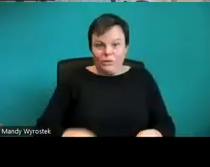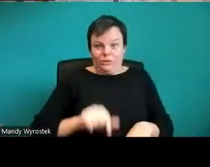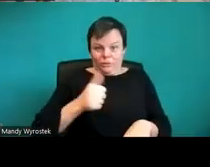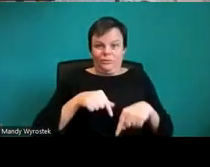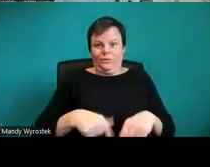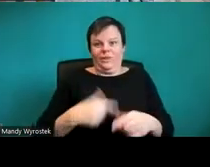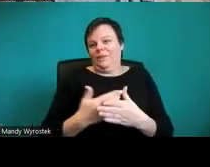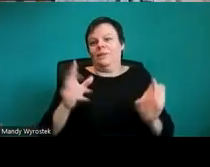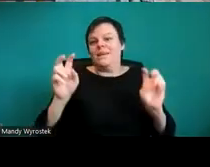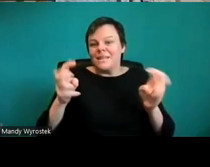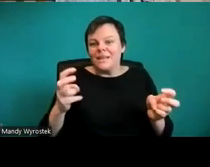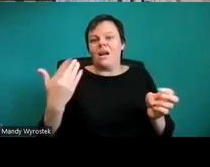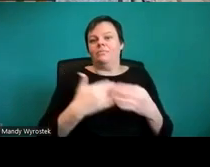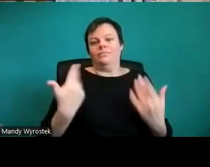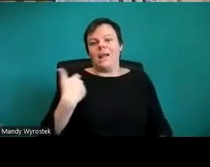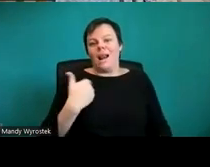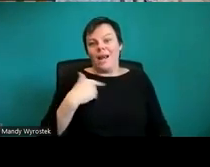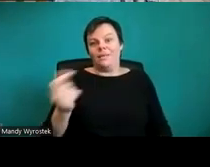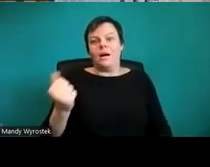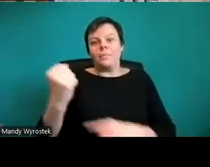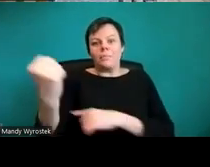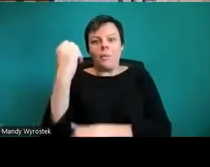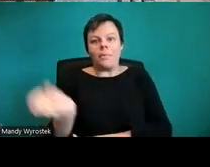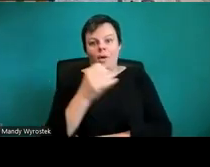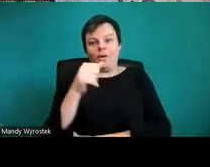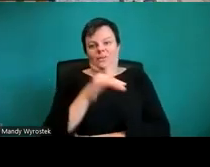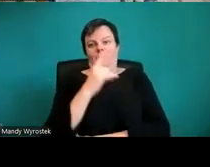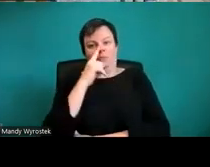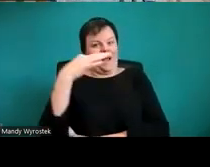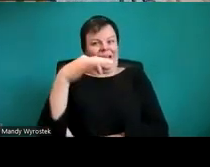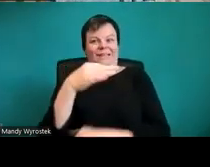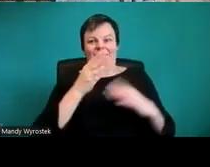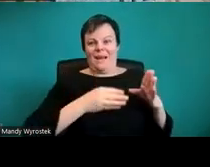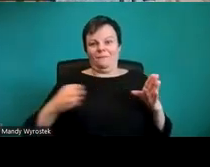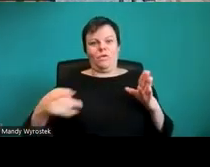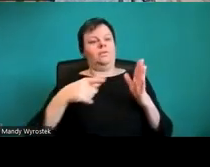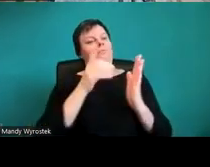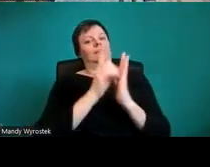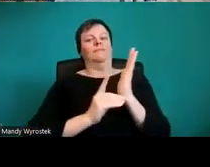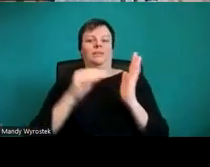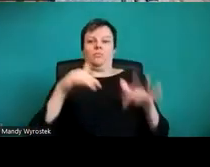die umgekehrte Reihenfolge der Anordnung. Ist leider so, aber man kann damit leben.